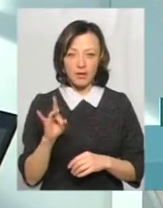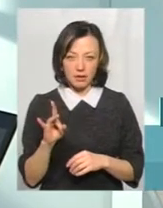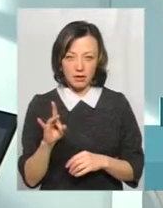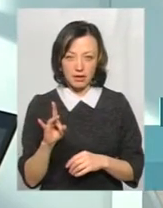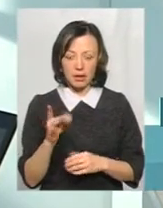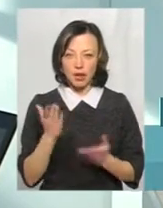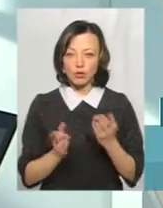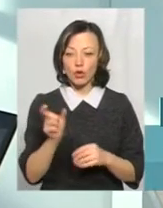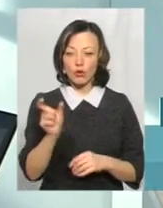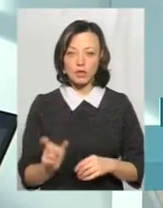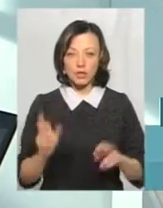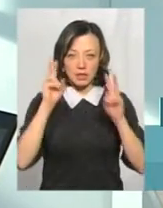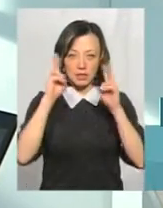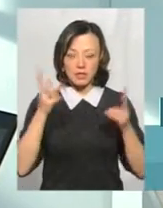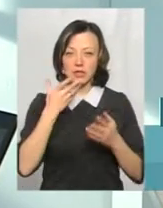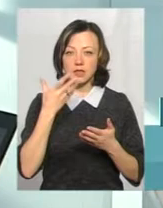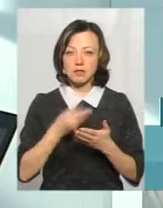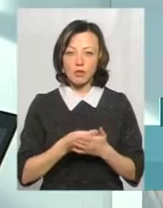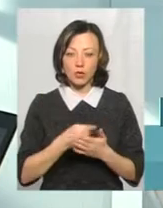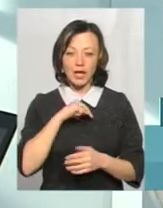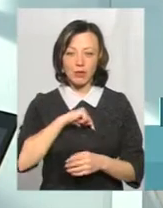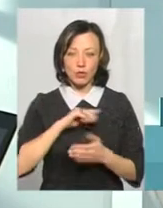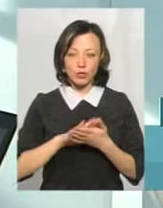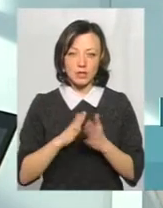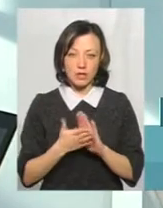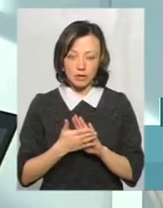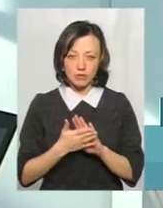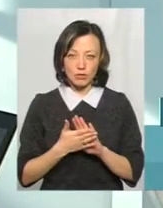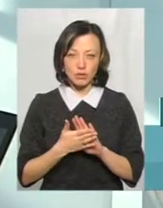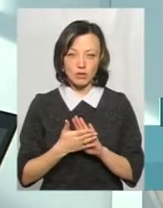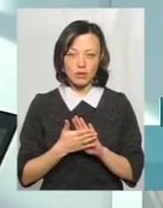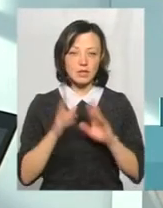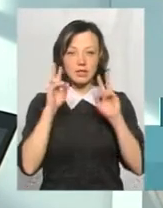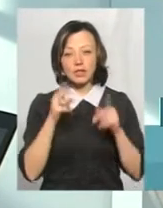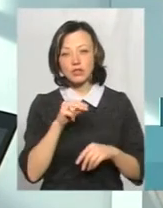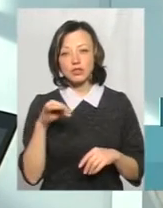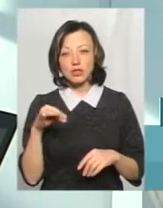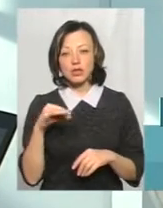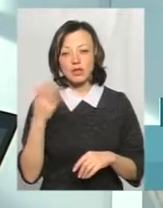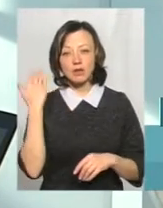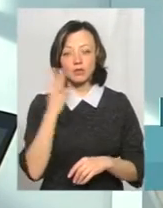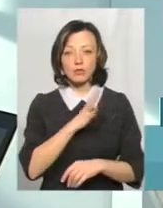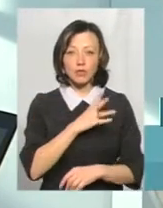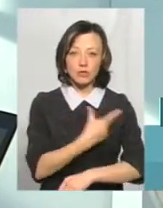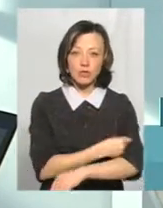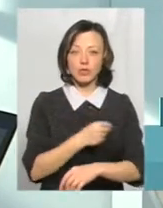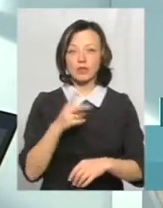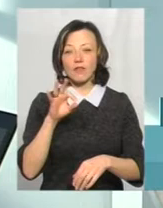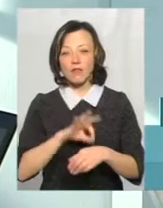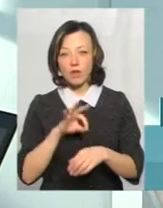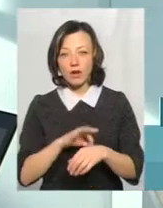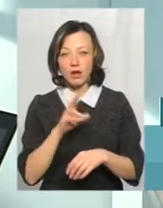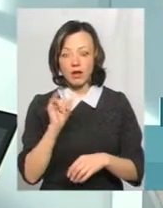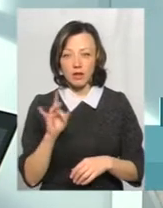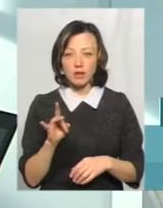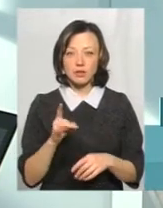людина не знає свого імунного статусу, якщо вона не знає, чи її щепили, чи не щепили, чи вона хворіла на